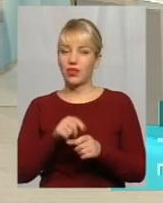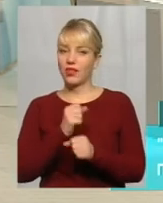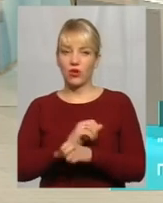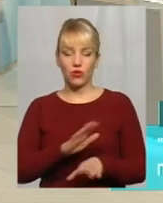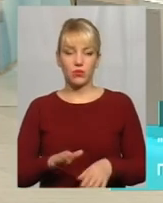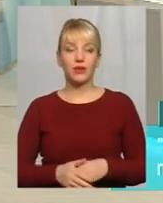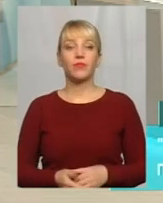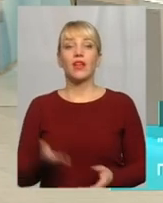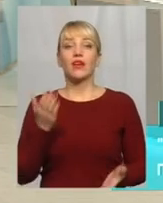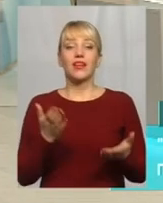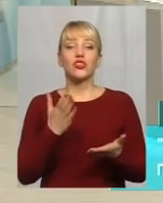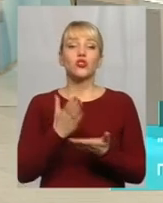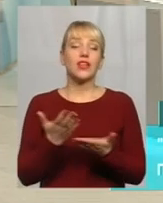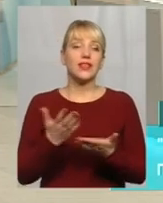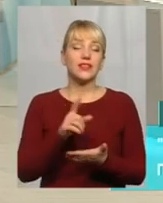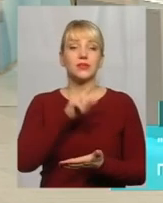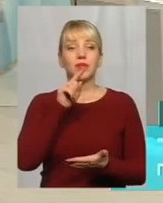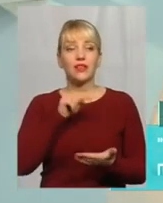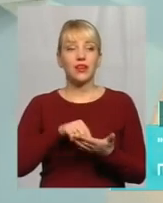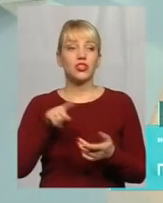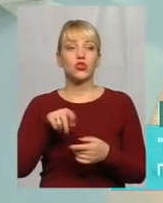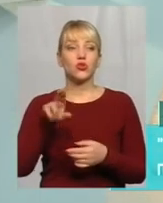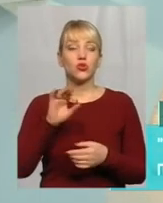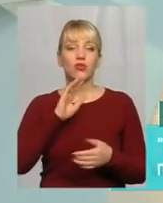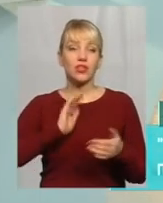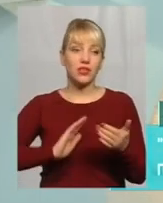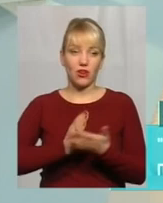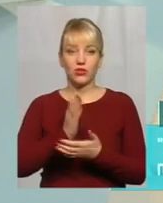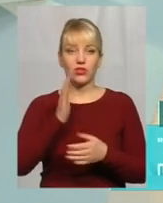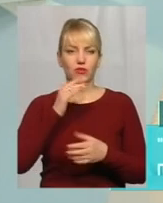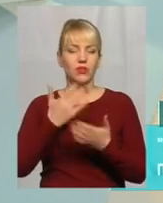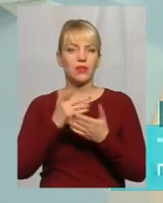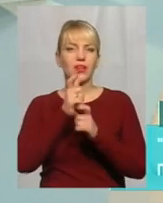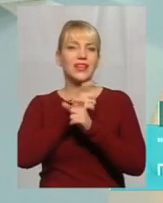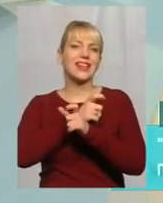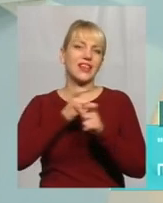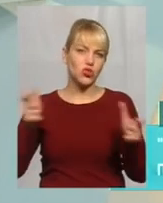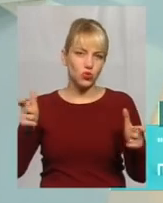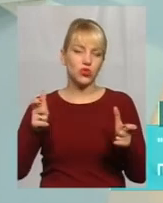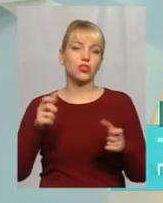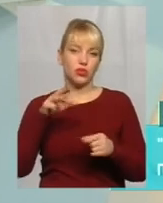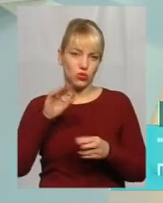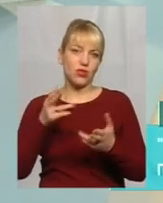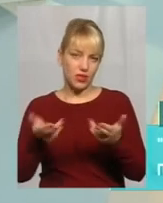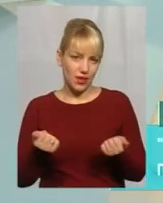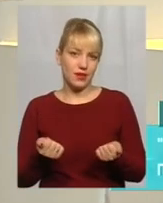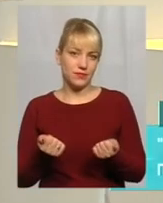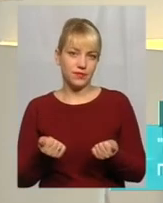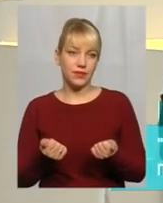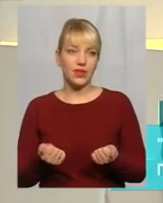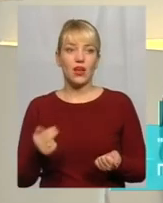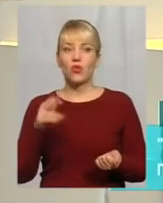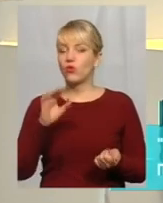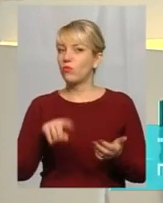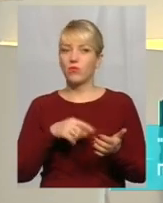якщо є якісь там питання стосовно якості води, ну, кричущі, то да, робить Але, ну, по